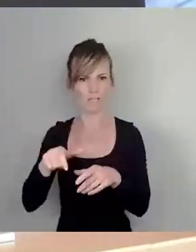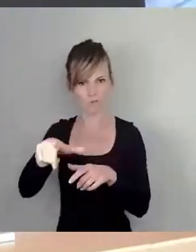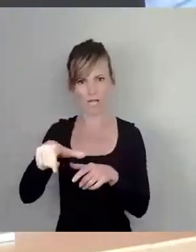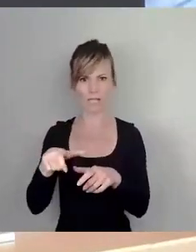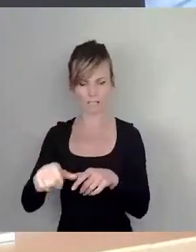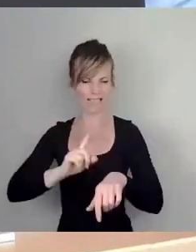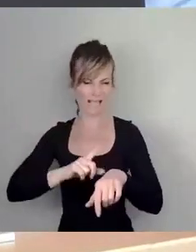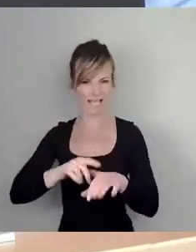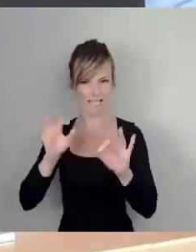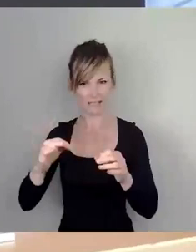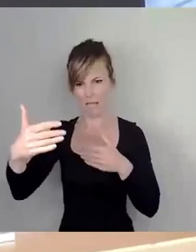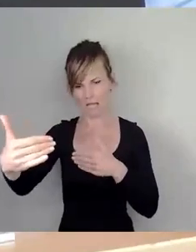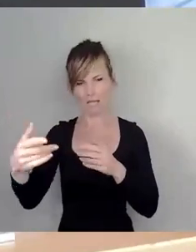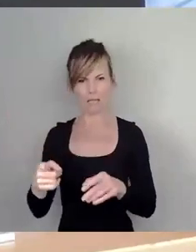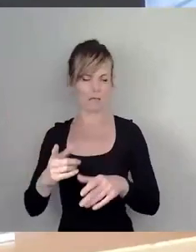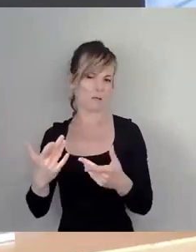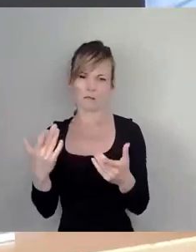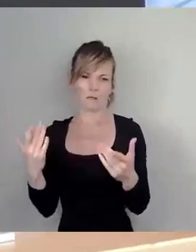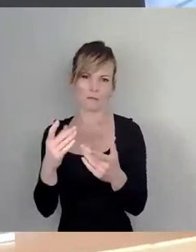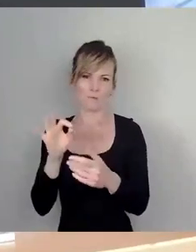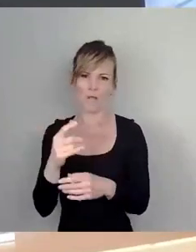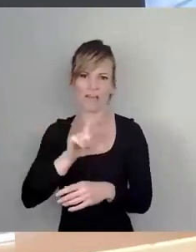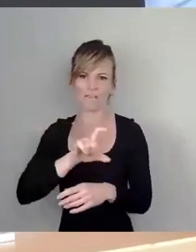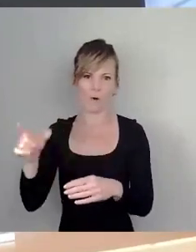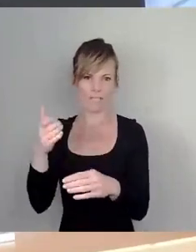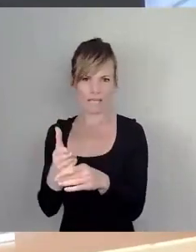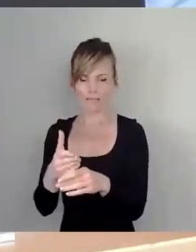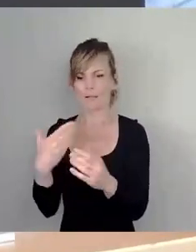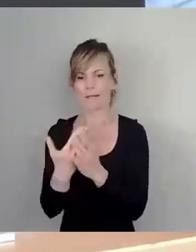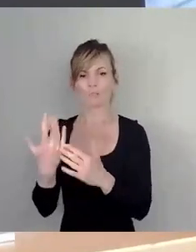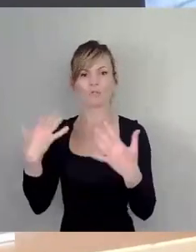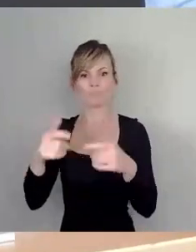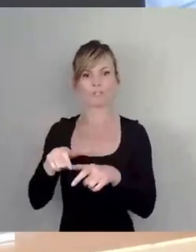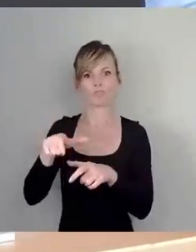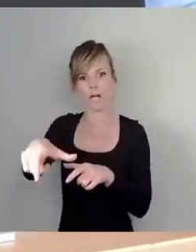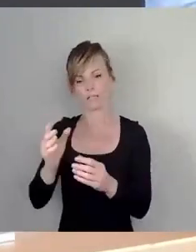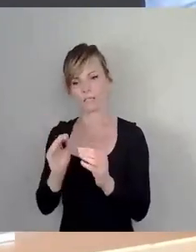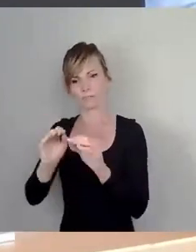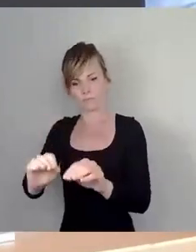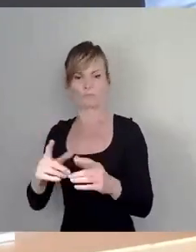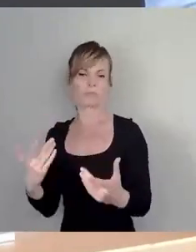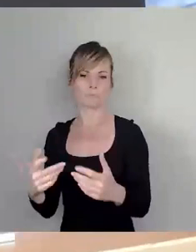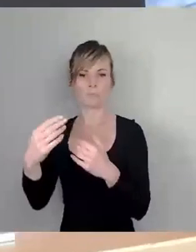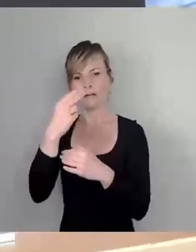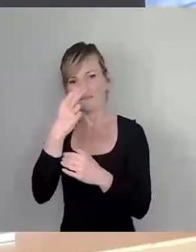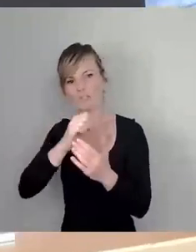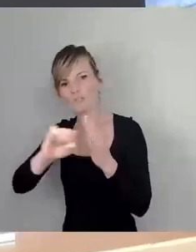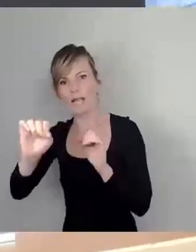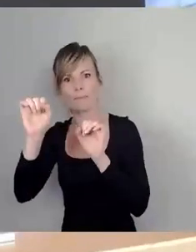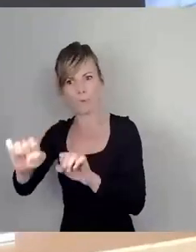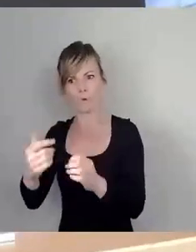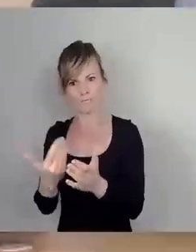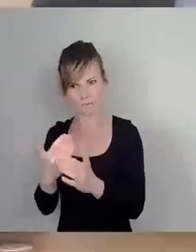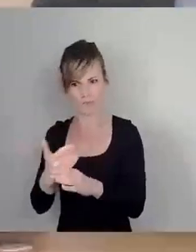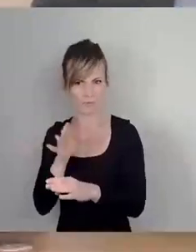sodass eben solche, gerade auch solche Kleinstraßenfeste viel schneller oder öfter bei allem stattfinden. Okay, aber nach